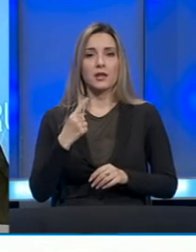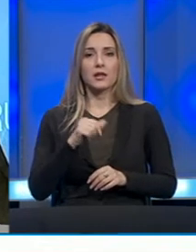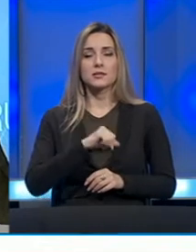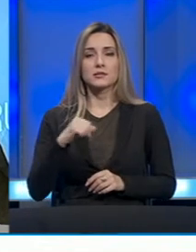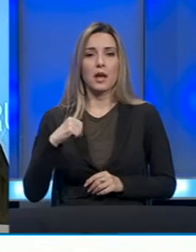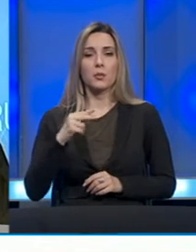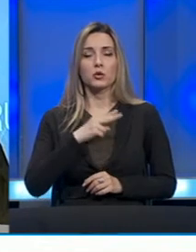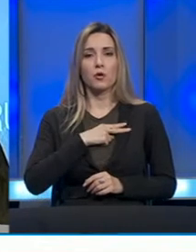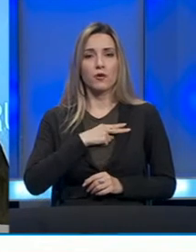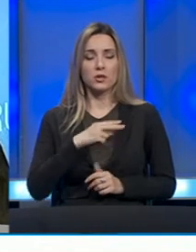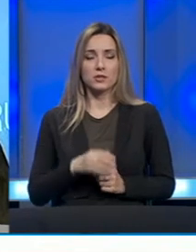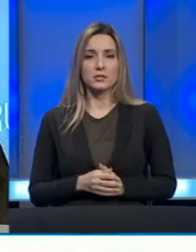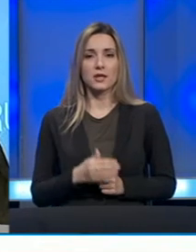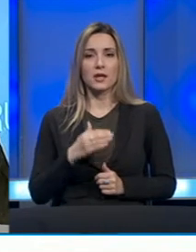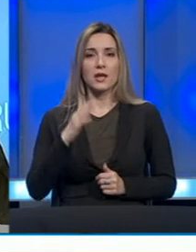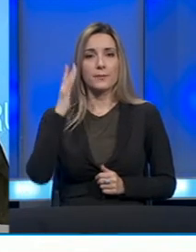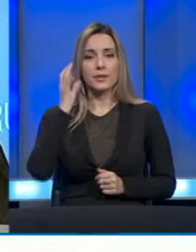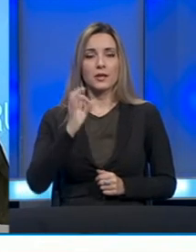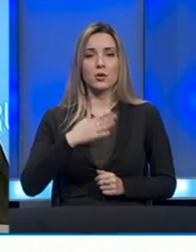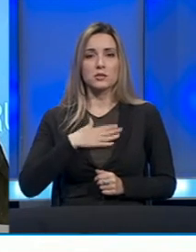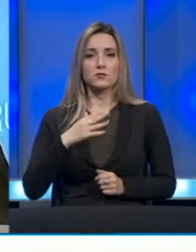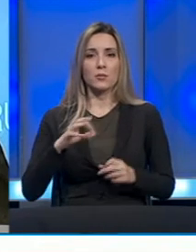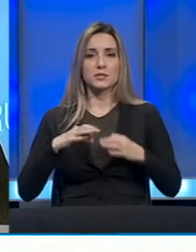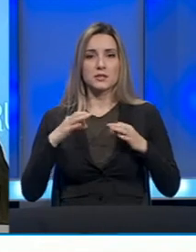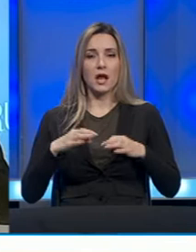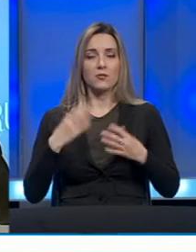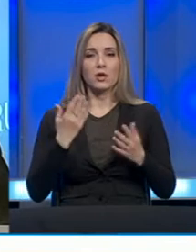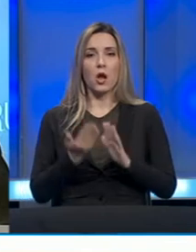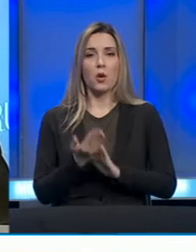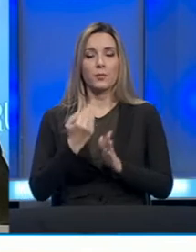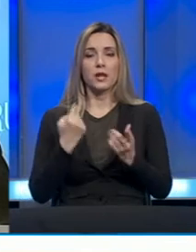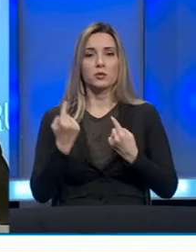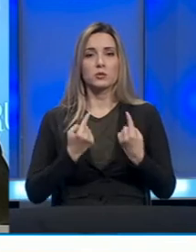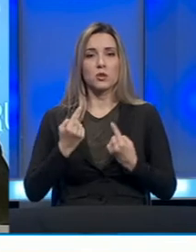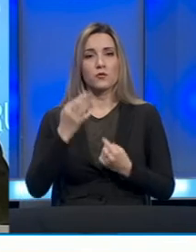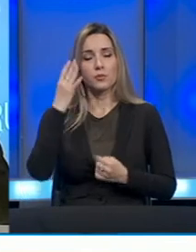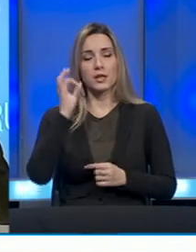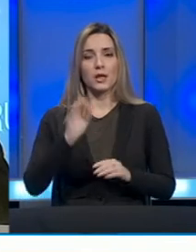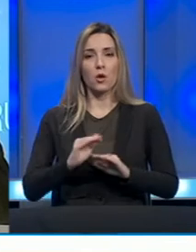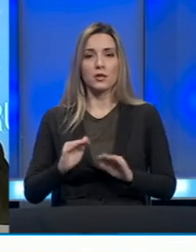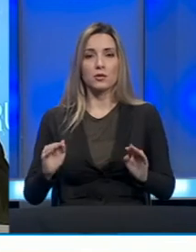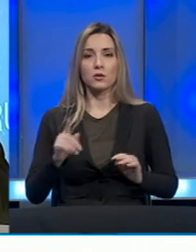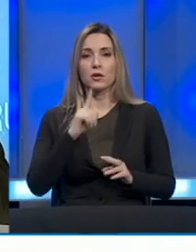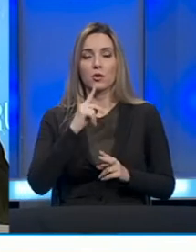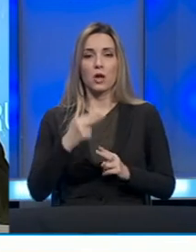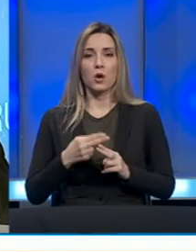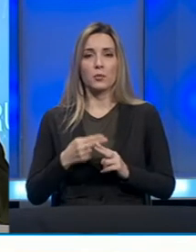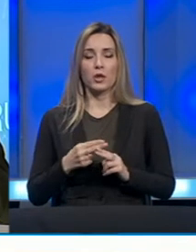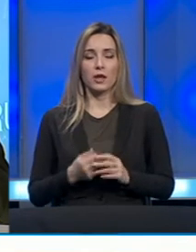odgovornosti, brige o svom zdravlju, kao preduslovu brige o djetetu koje je oboljeno.